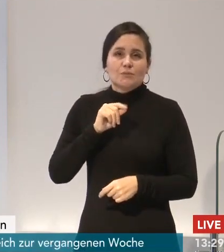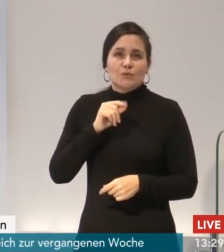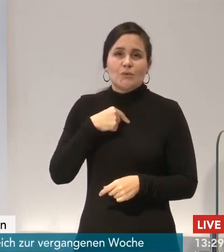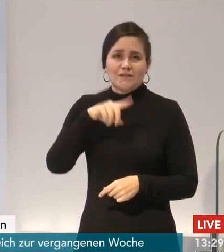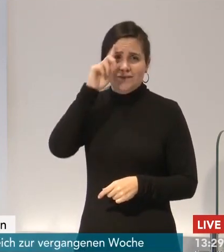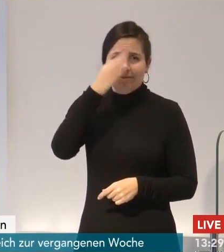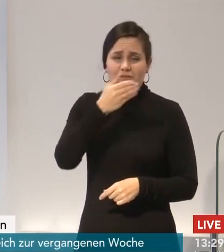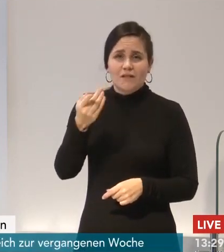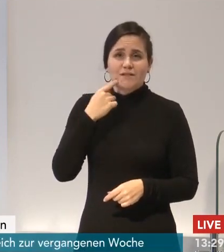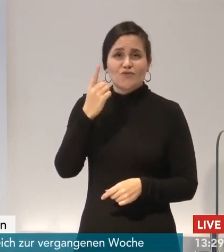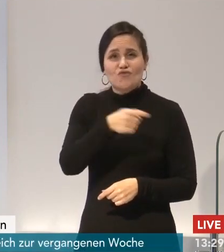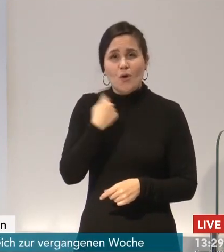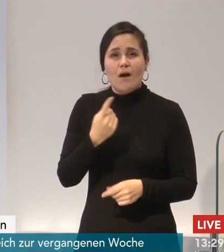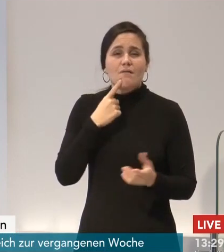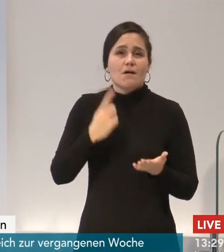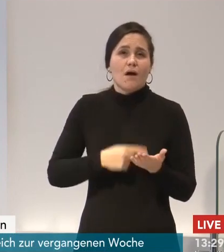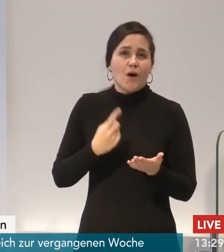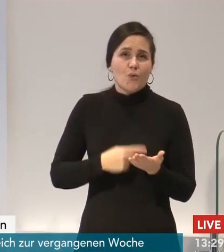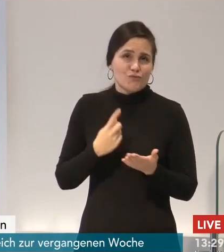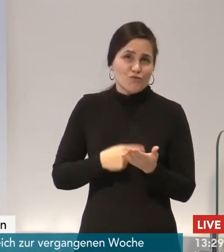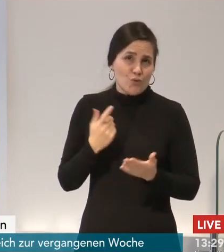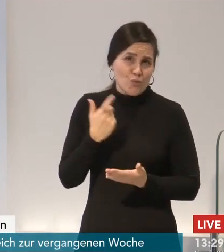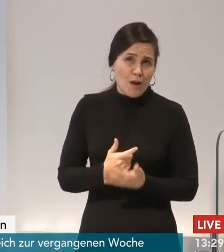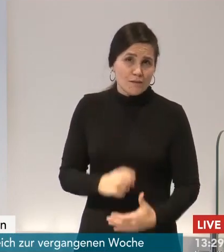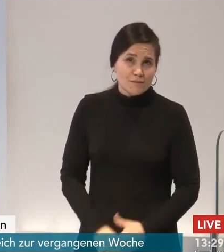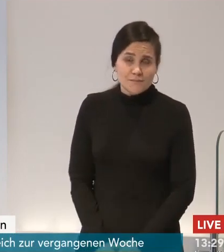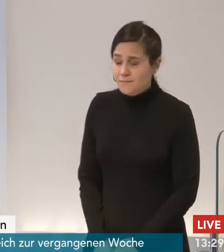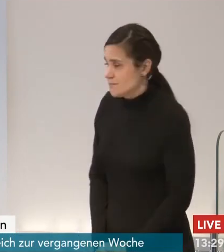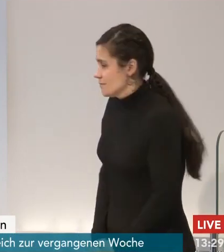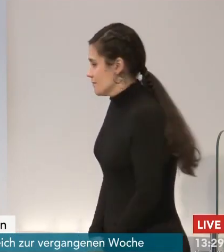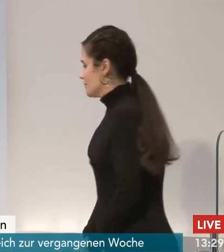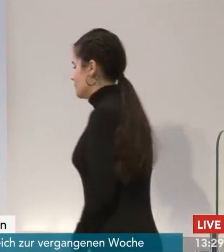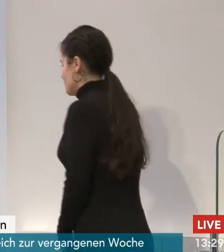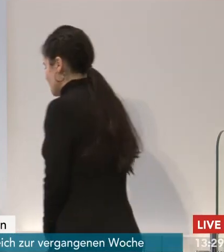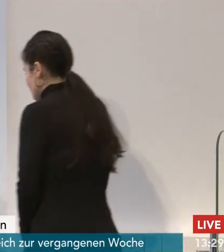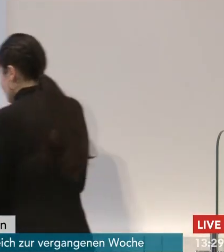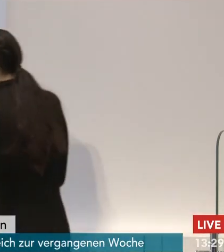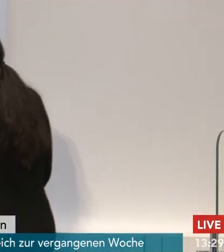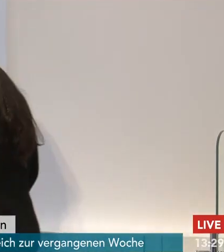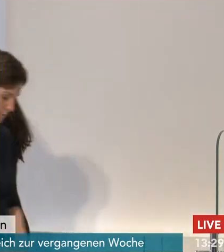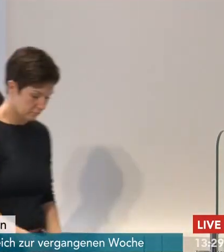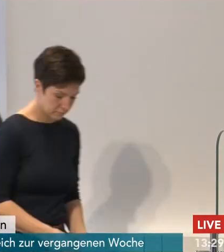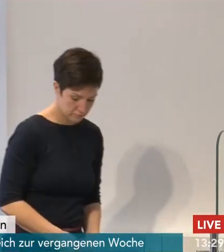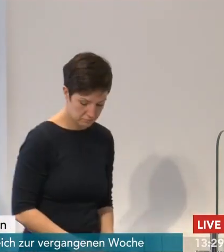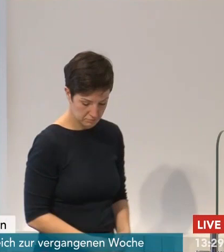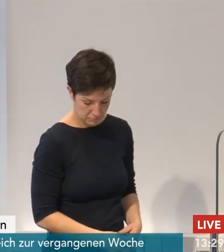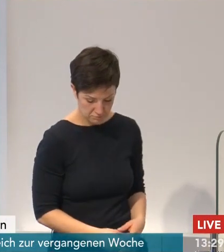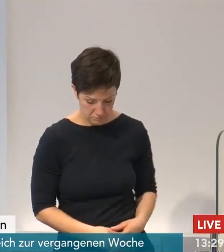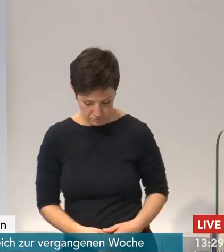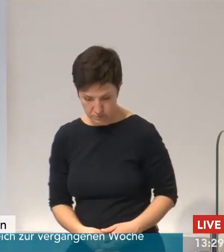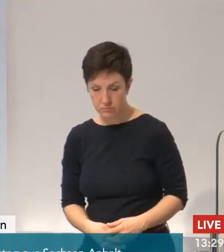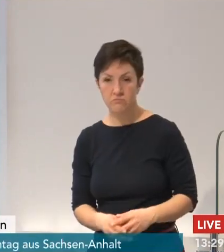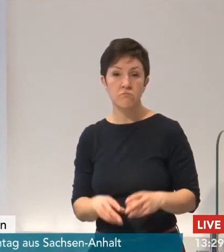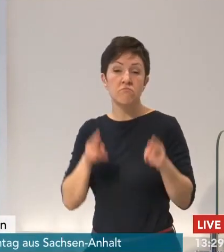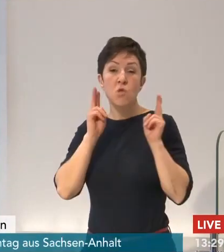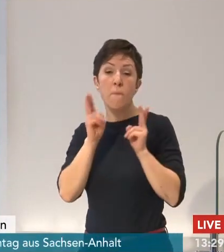auch an Unzulänglichkeiten mit sich bringt, wenn man nicht den gewohnten Weg in die Schule oder den gewohnten Weg in die Kita gehen kann. Eine